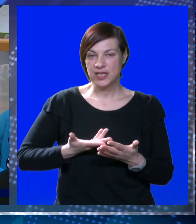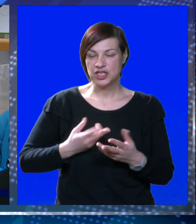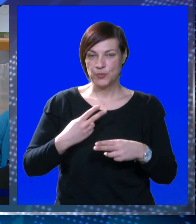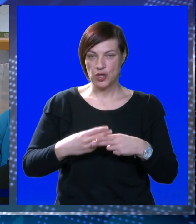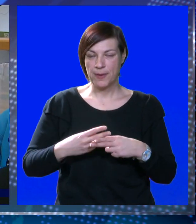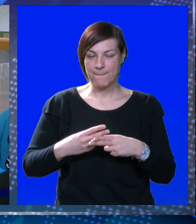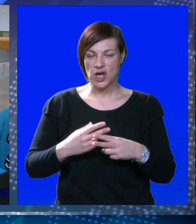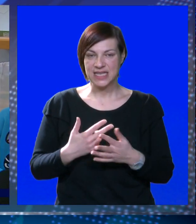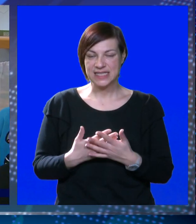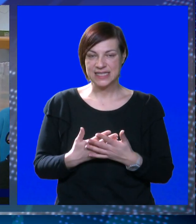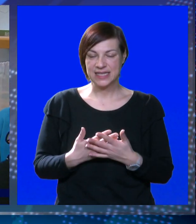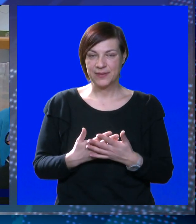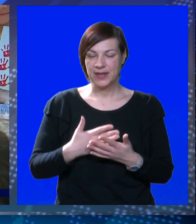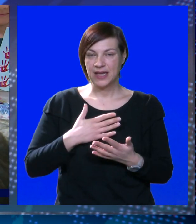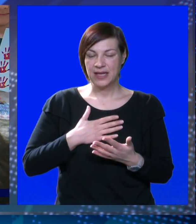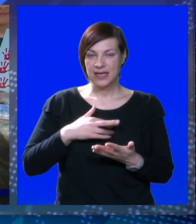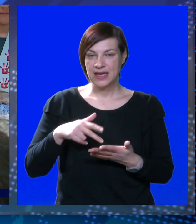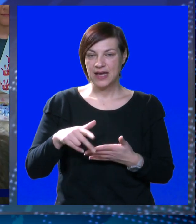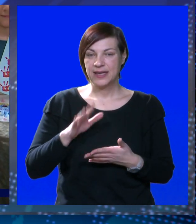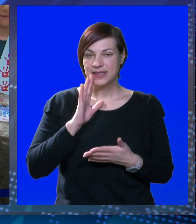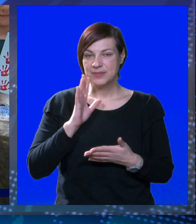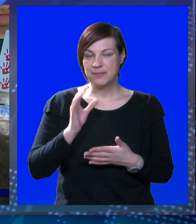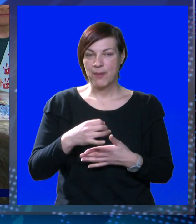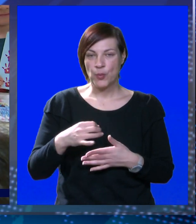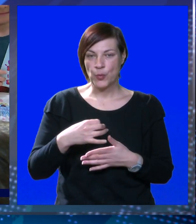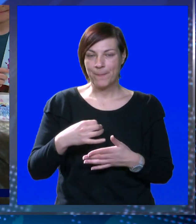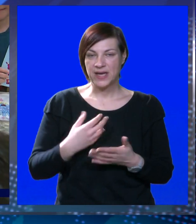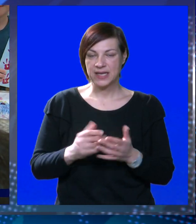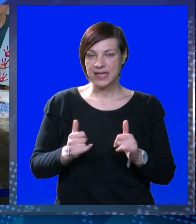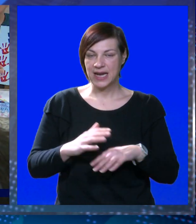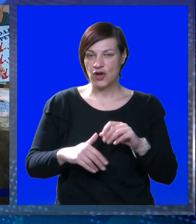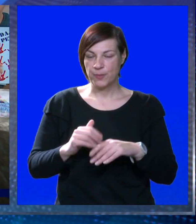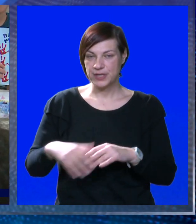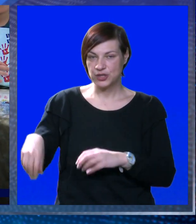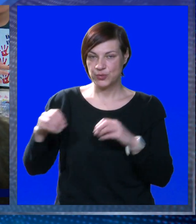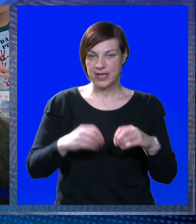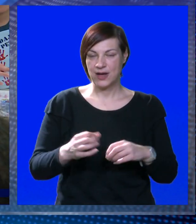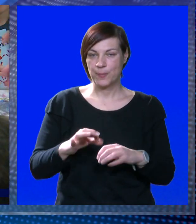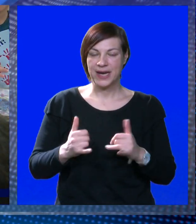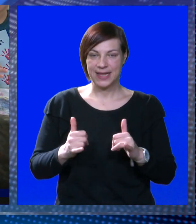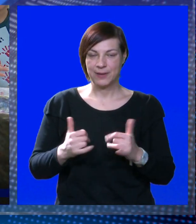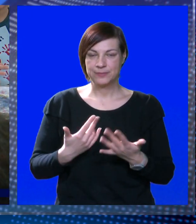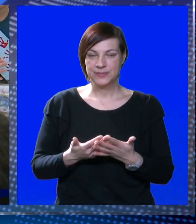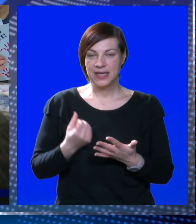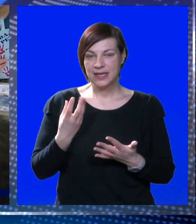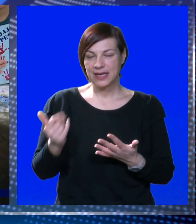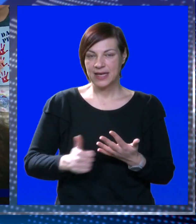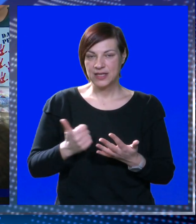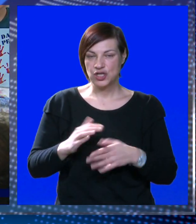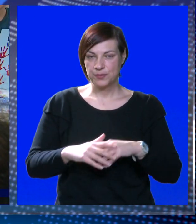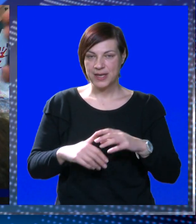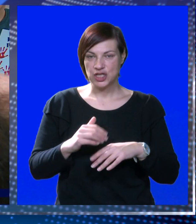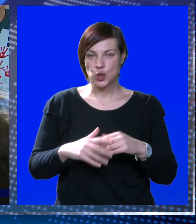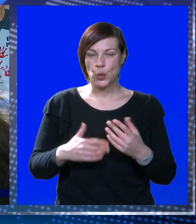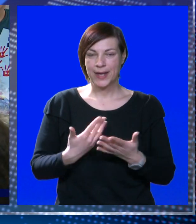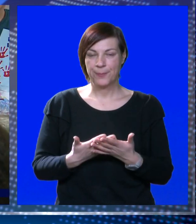ćemo dobiti bolesti. Ja idem sa mamom u park. Jel joj pereš ruke nakon parka? Da. Kad još